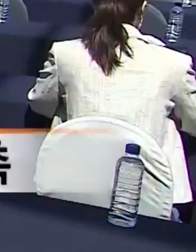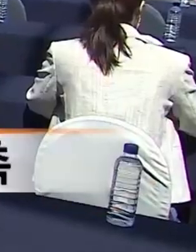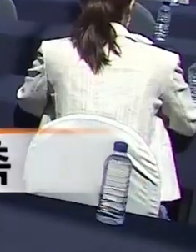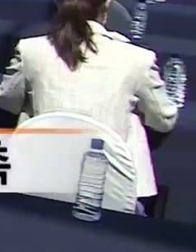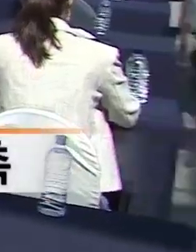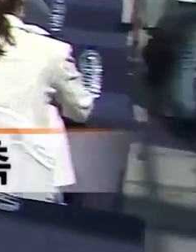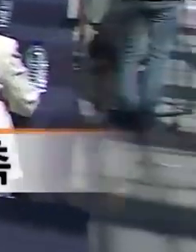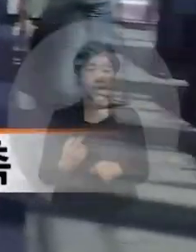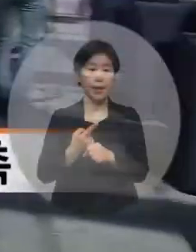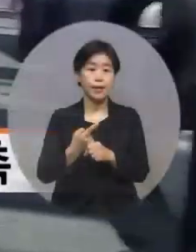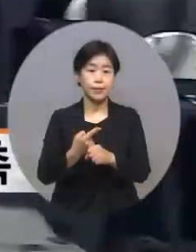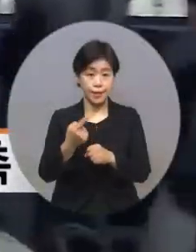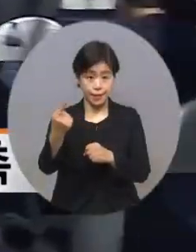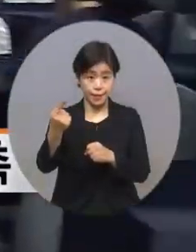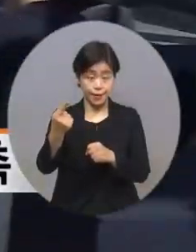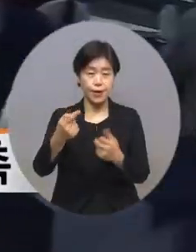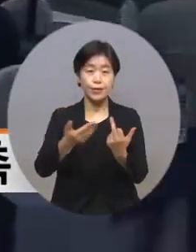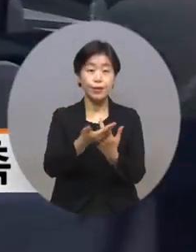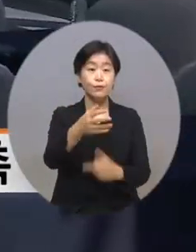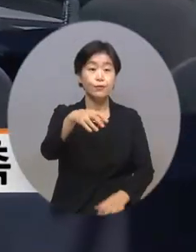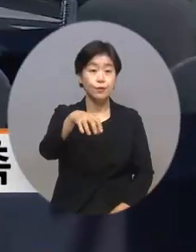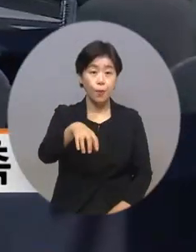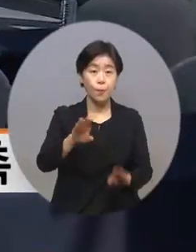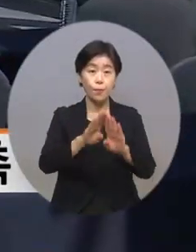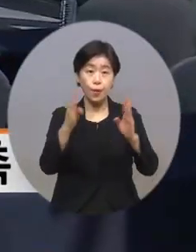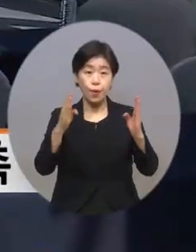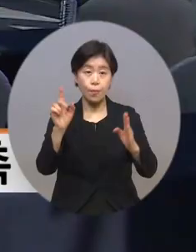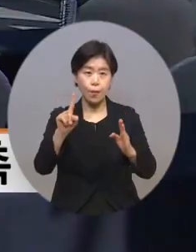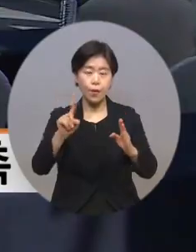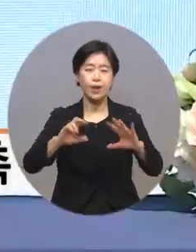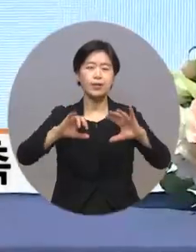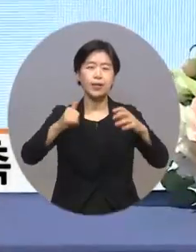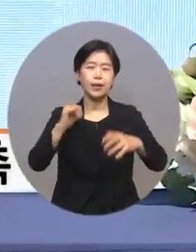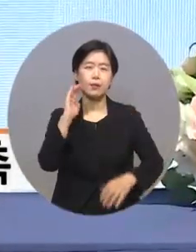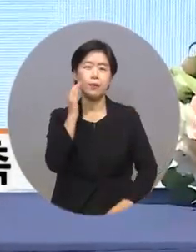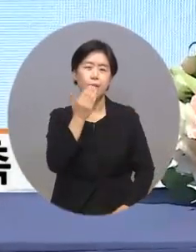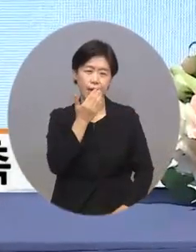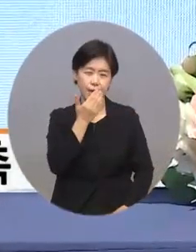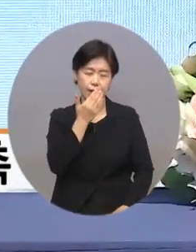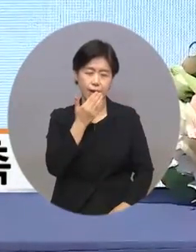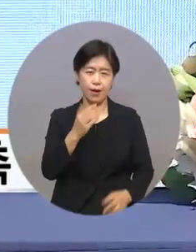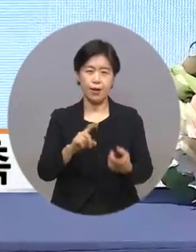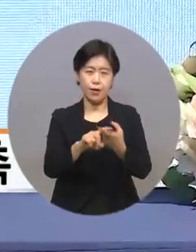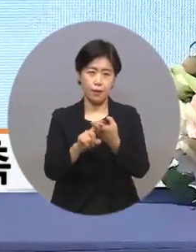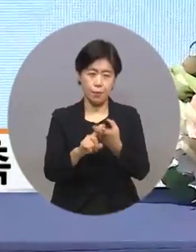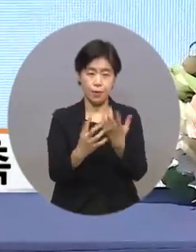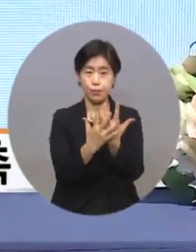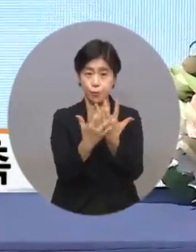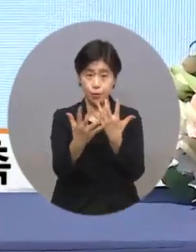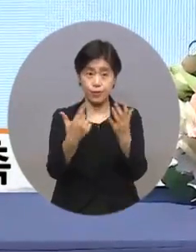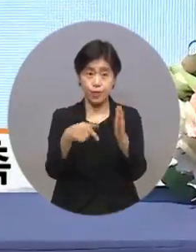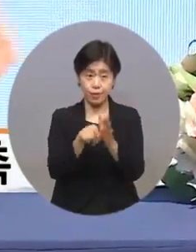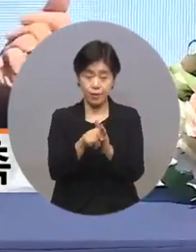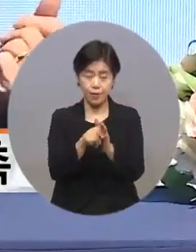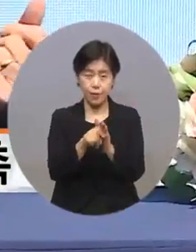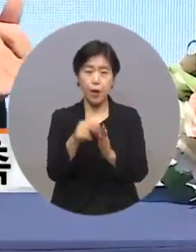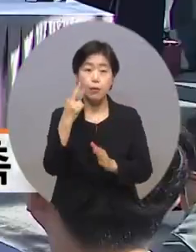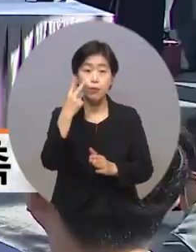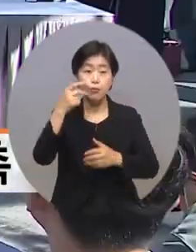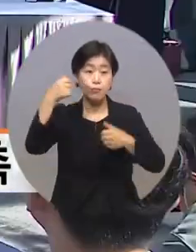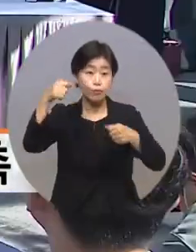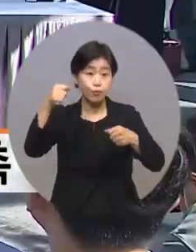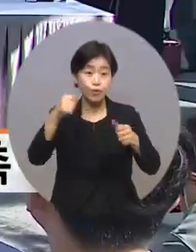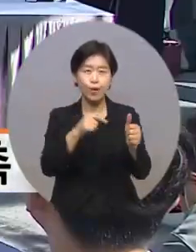내년 제주특별자치도에서 열리는 세계 농아인 연맹 총회를 위해 배우경 감독 트로이 코처가 홍보대사로 나섭니다.